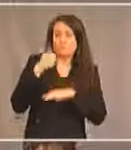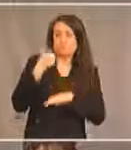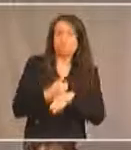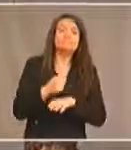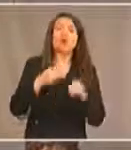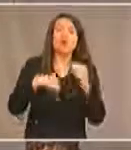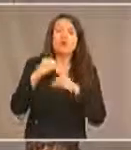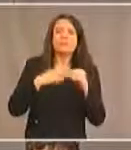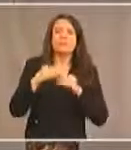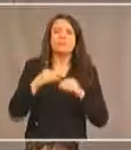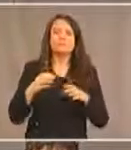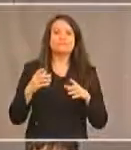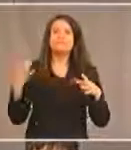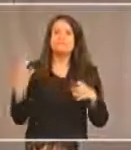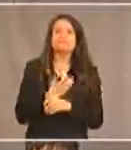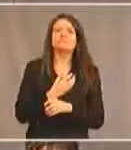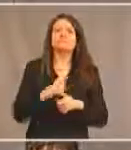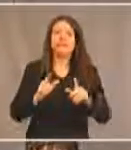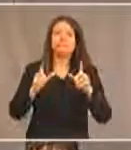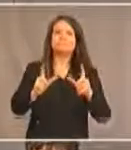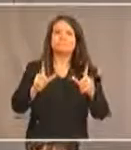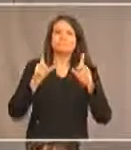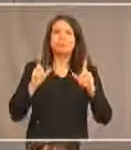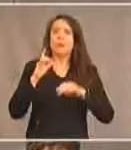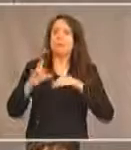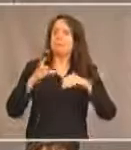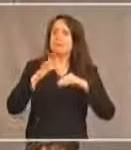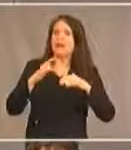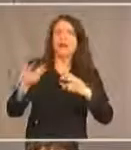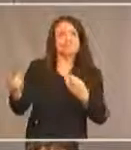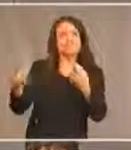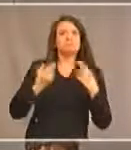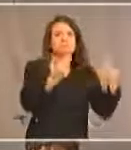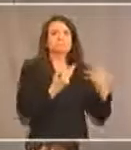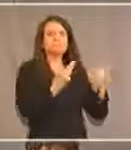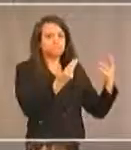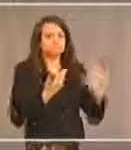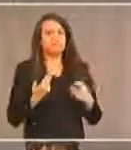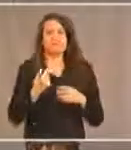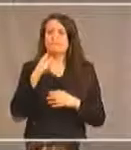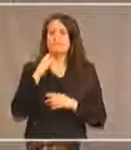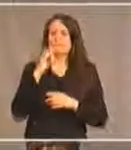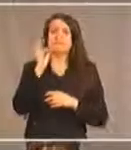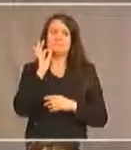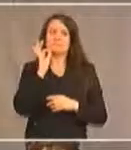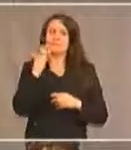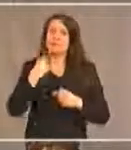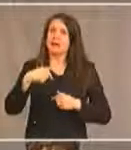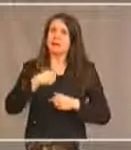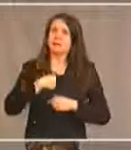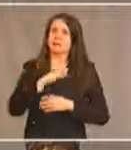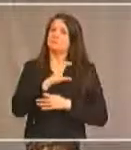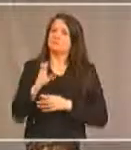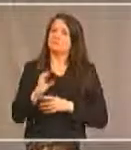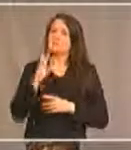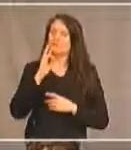organisme qui a gagné des prix mondiaux. Nous sommes uniques en notre genre au Canada. Nous